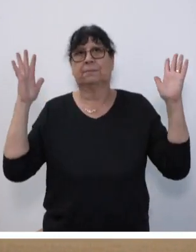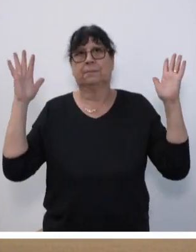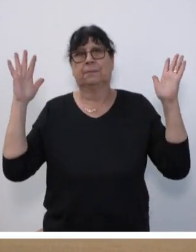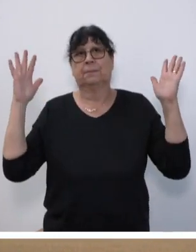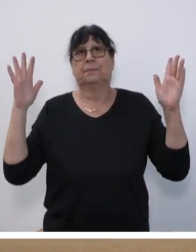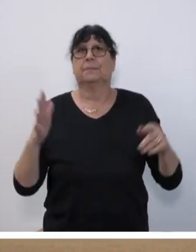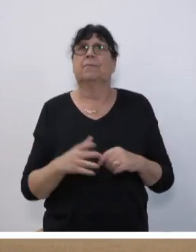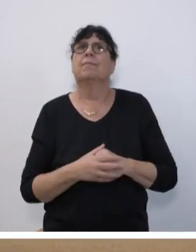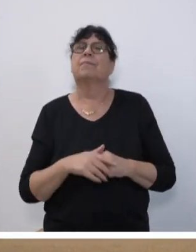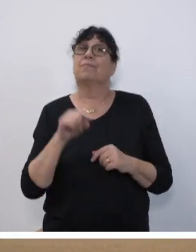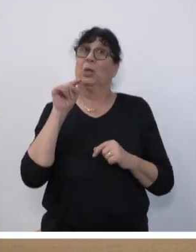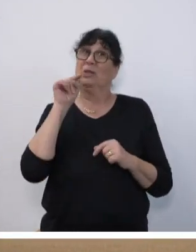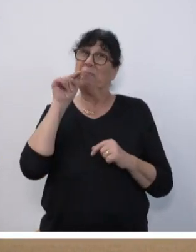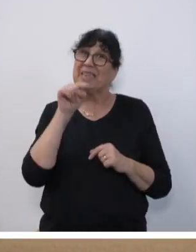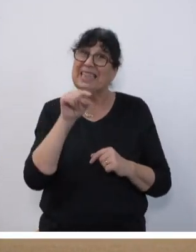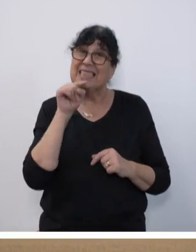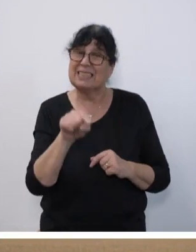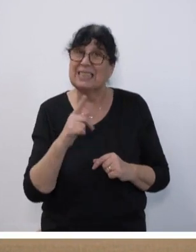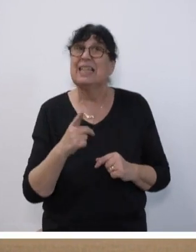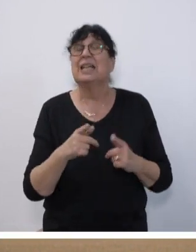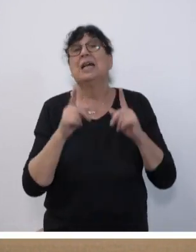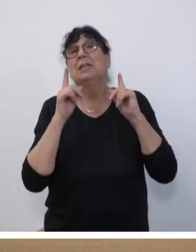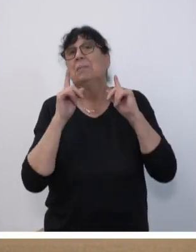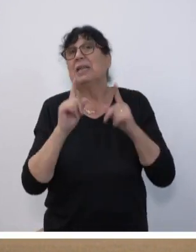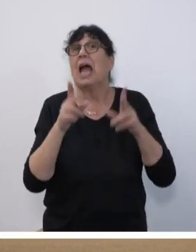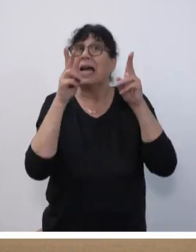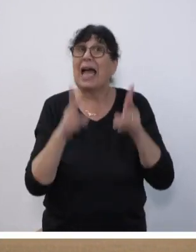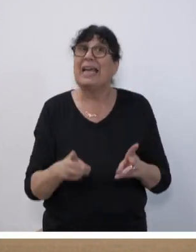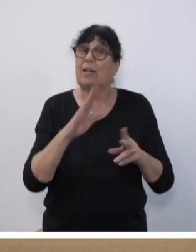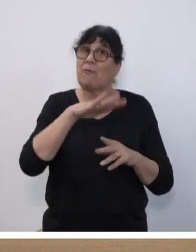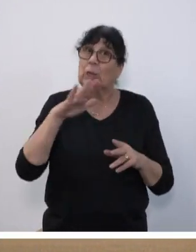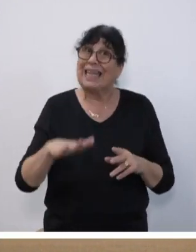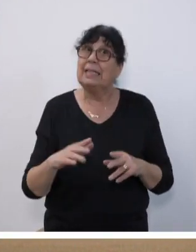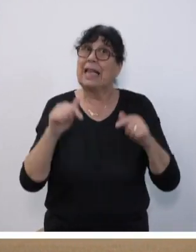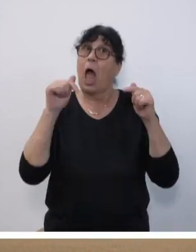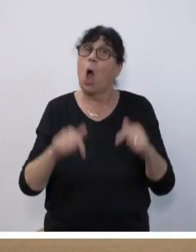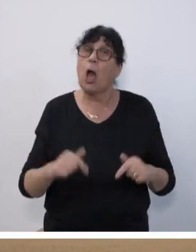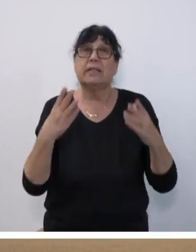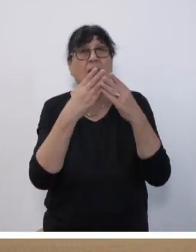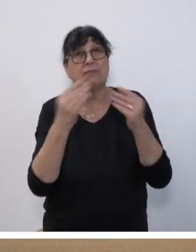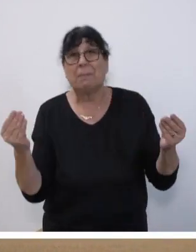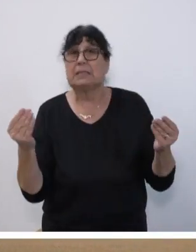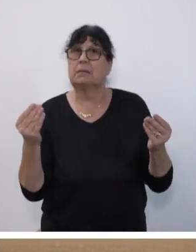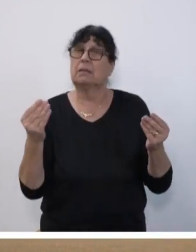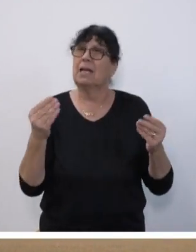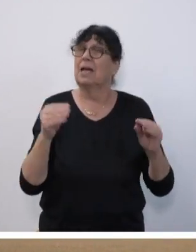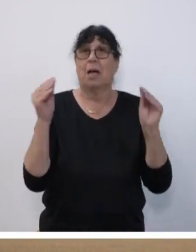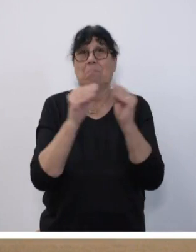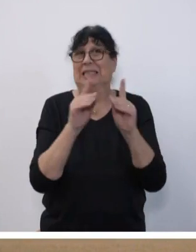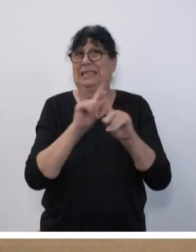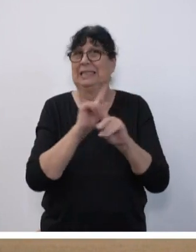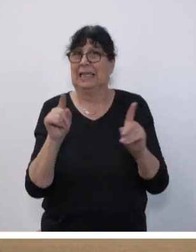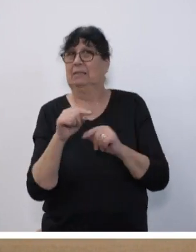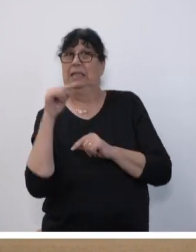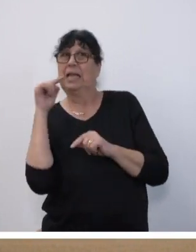Und diesen Respekt vor den Rechten von Kindern haben sie heute völlig vermissen lassen. Das passt wohl nicht in ihr